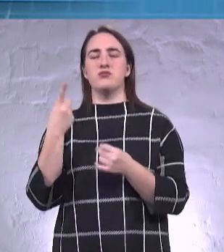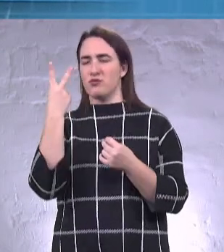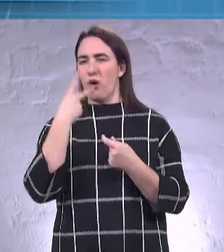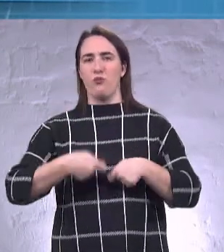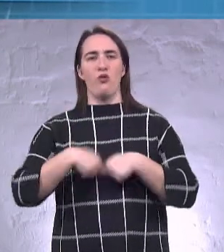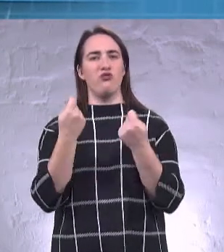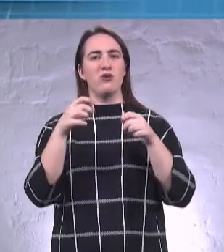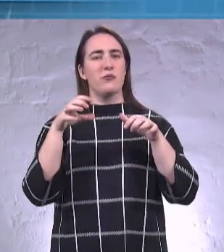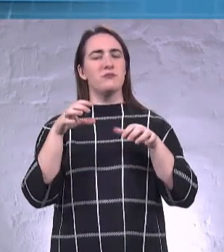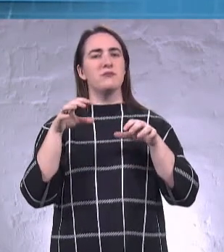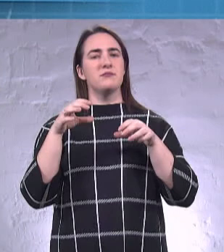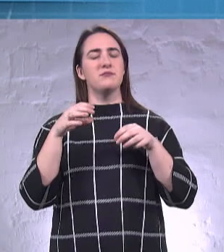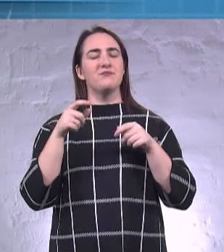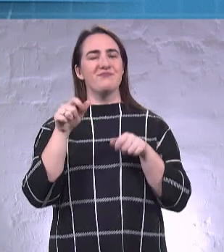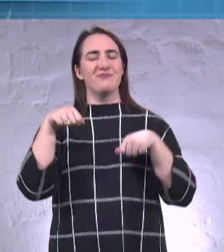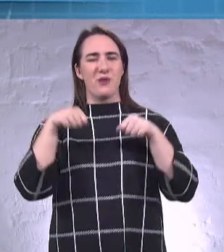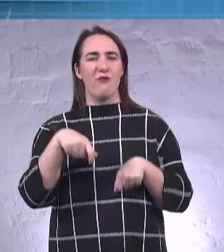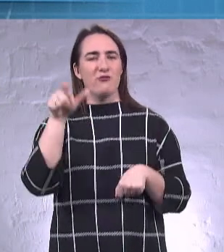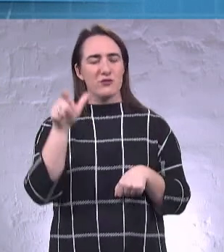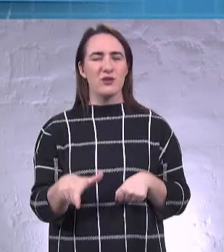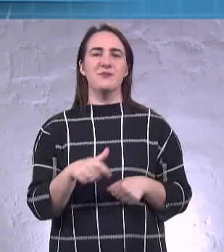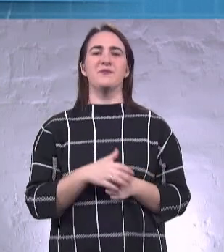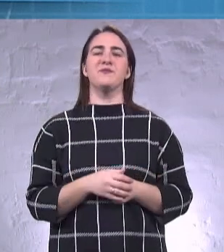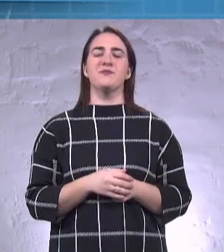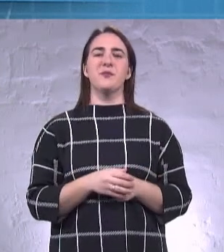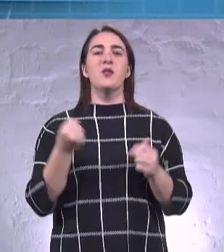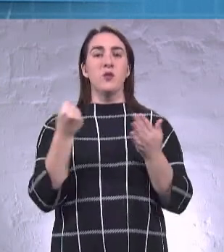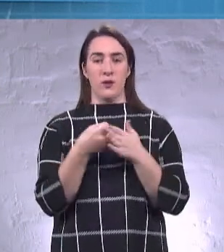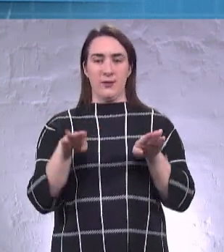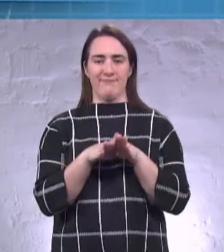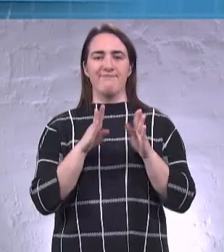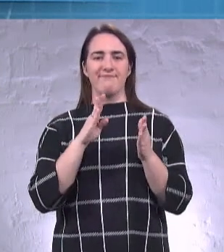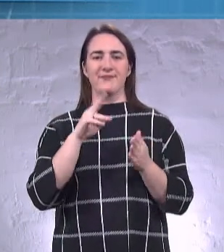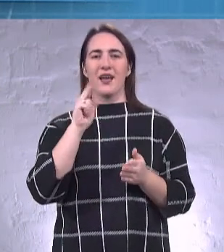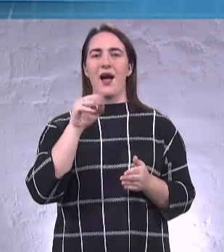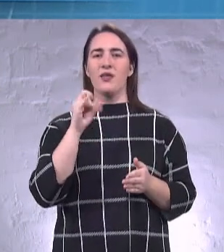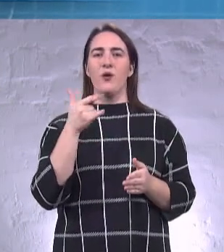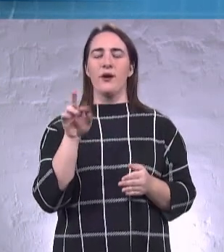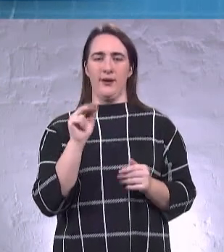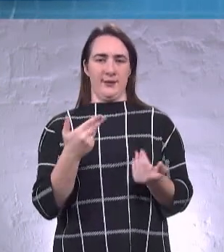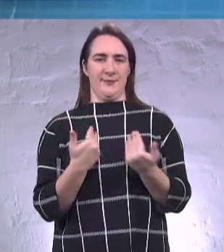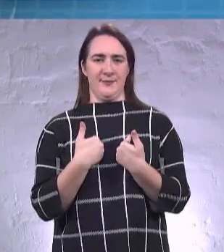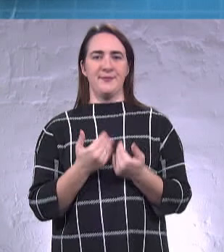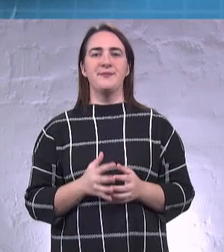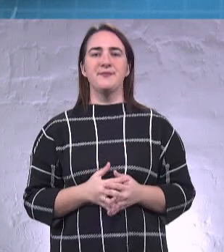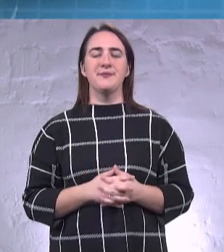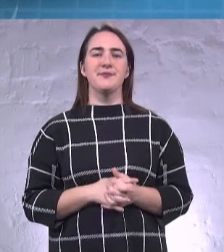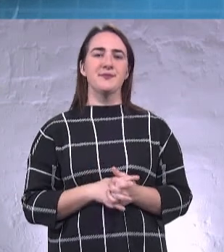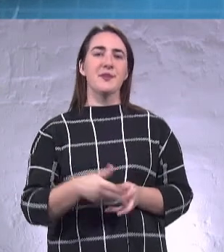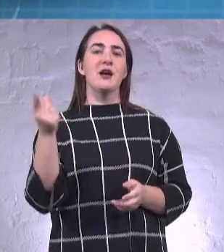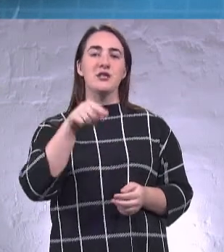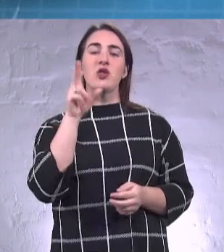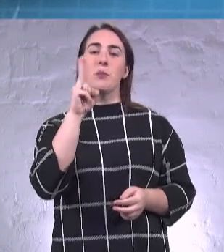людини, Конституції, таке інше. До таких категорій, як я. Ті, хто працював в період